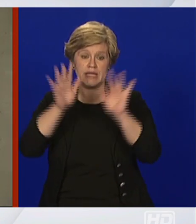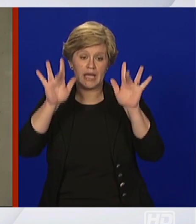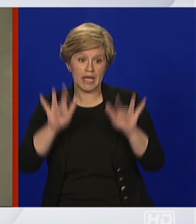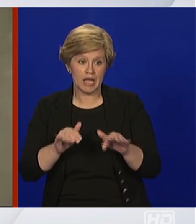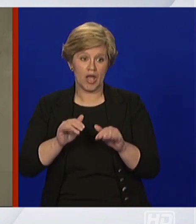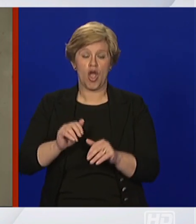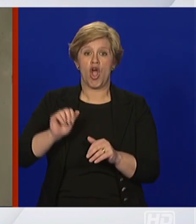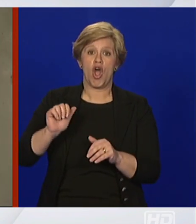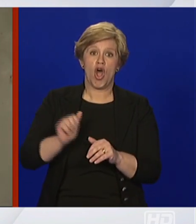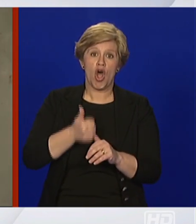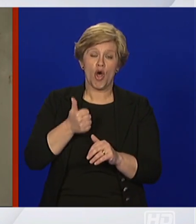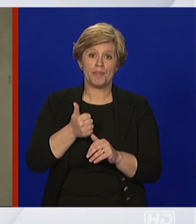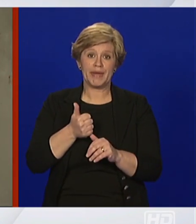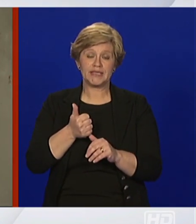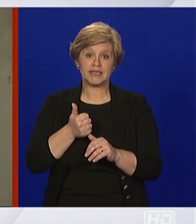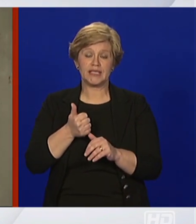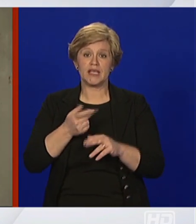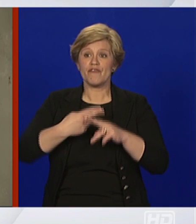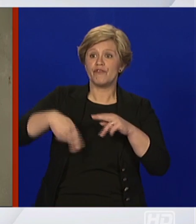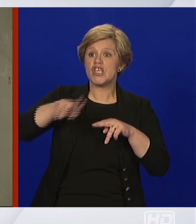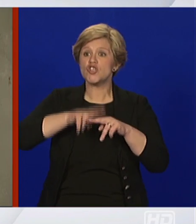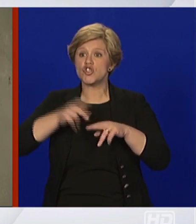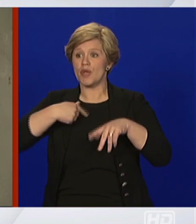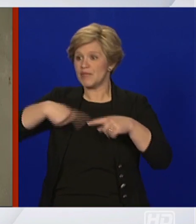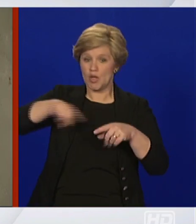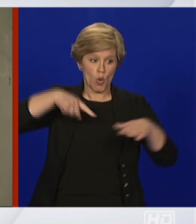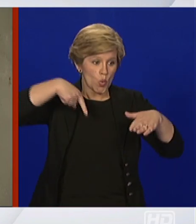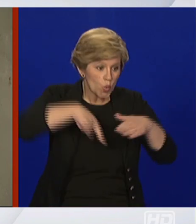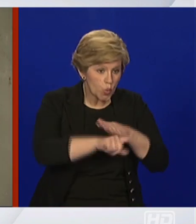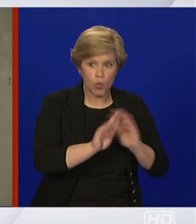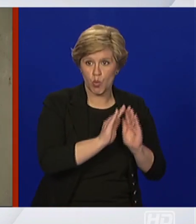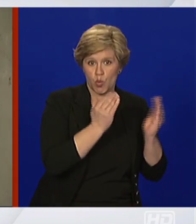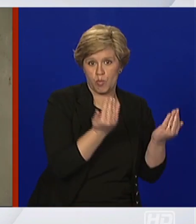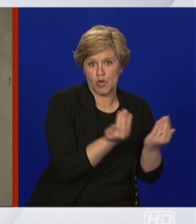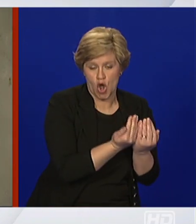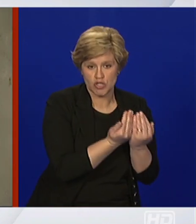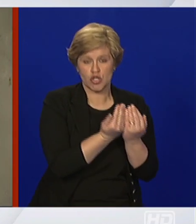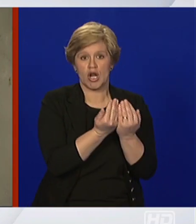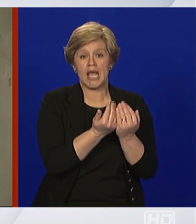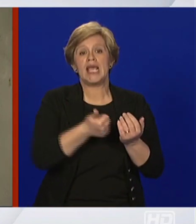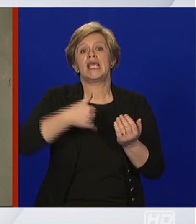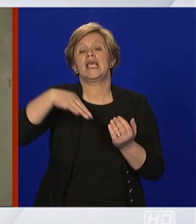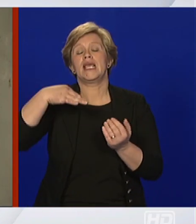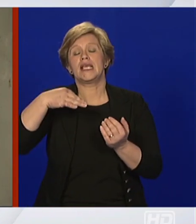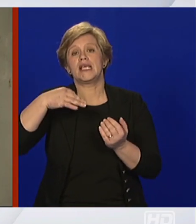ponovo vratile više u zatvorene prostore. Osim toga, zbog mjera koje smo uveli o